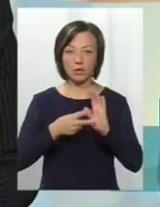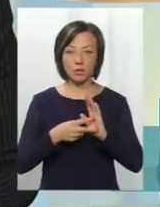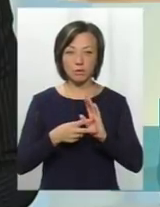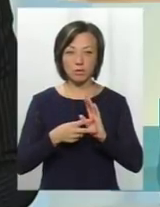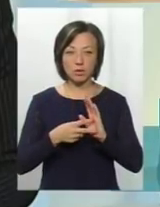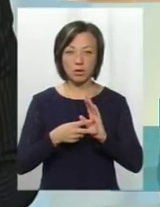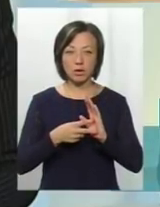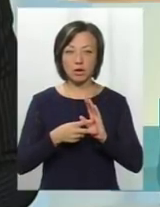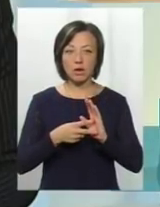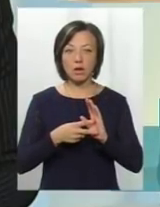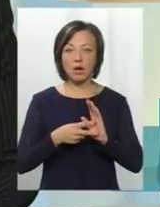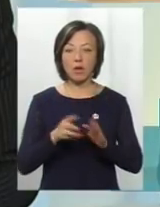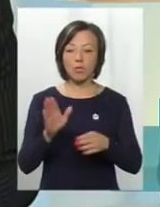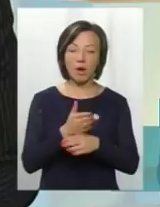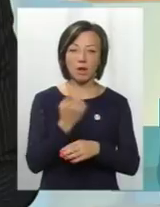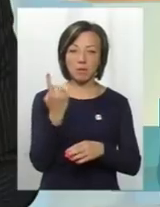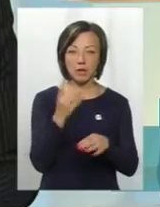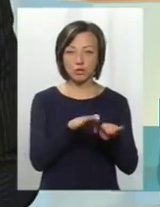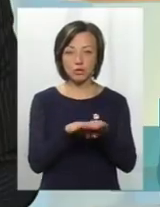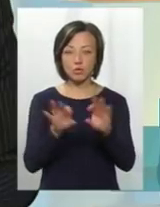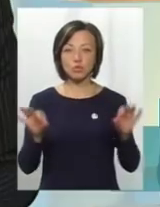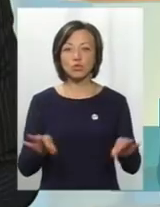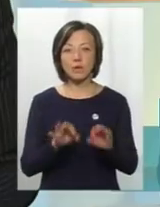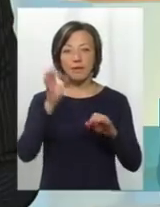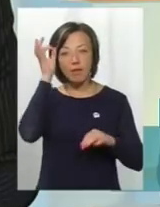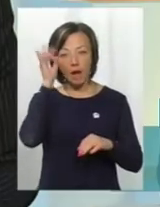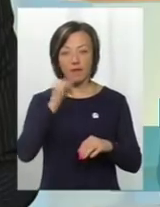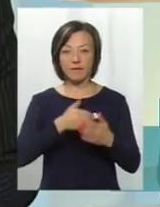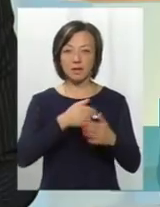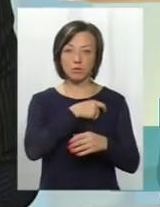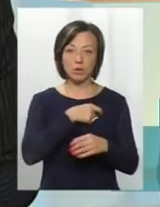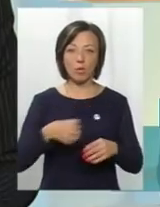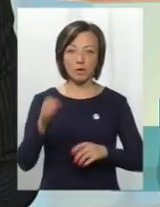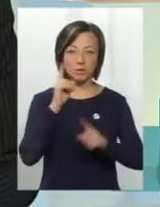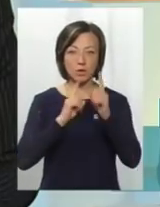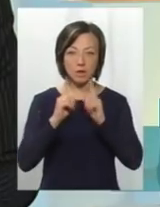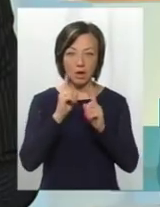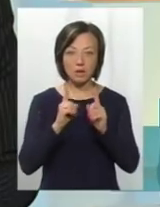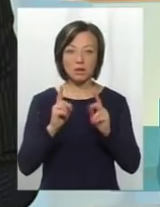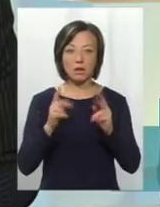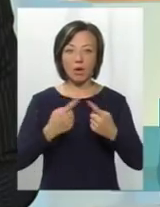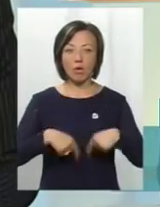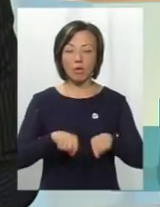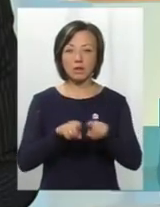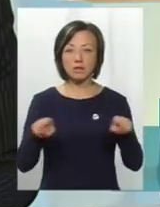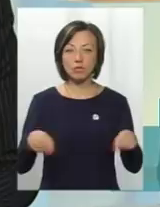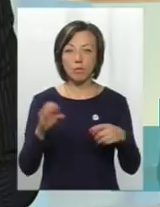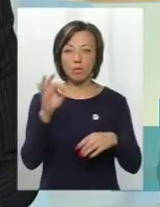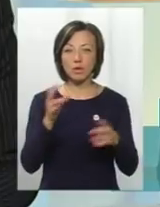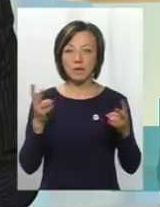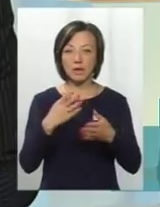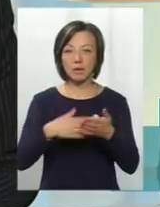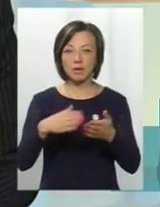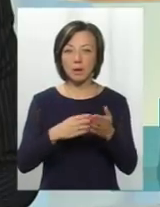перший ступінь і жодних натяків від депутатів обласної ради, як органу засновника, про те, що треба